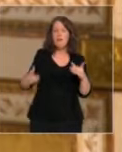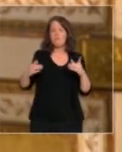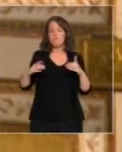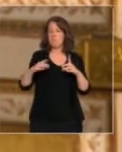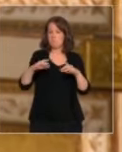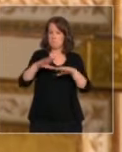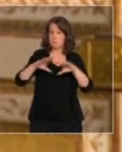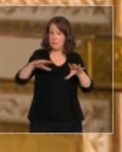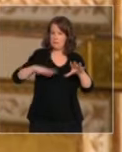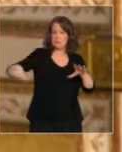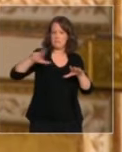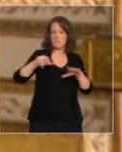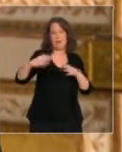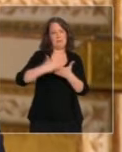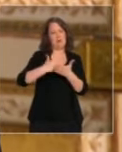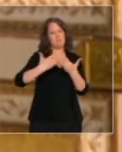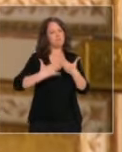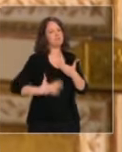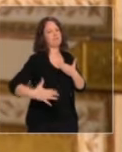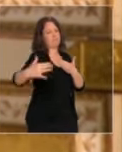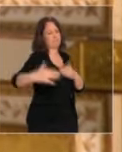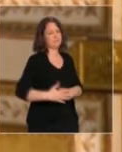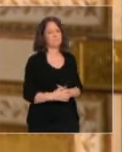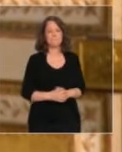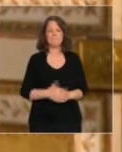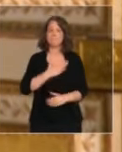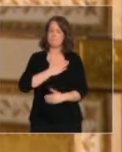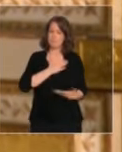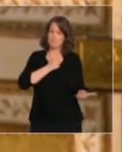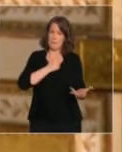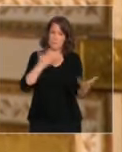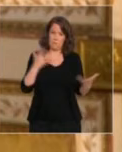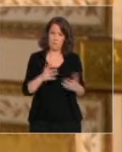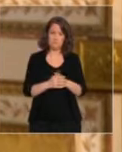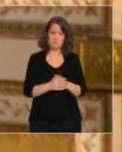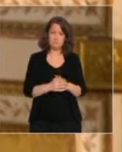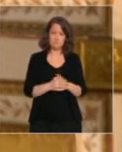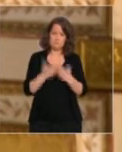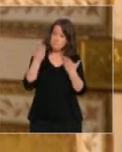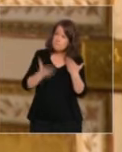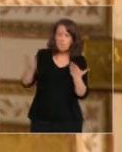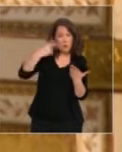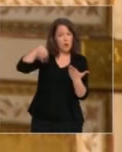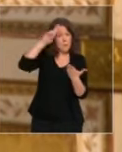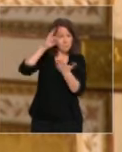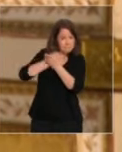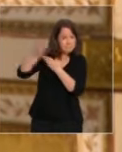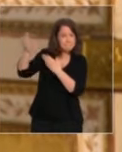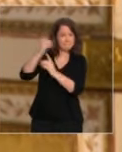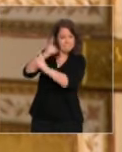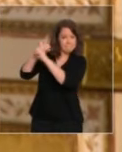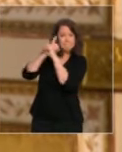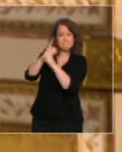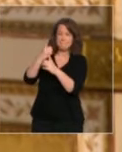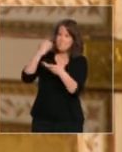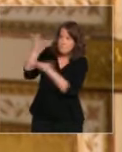préparer la suite. Pour ce qui me concerne, je tâcherai de porter en Europe notre voix afin d'avoir plus d'unité